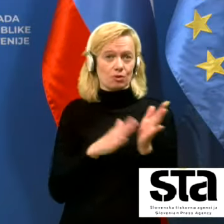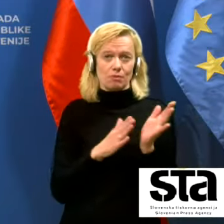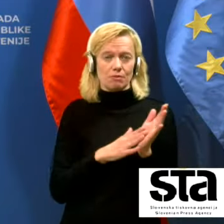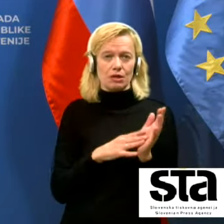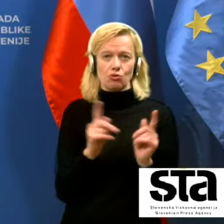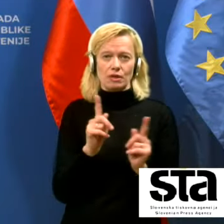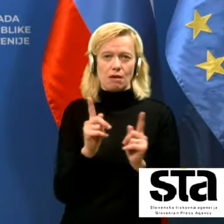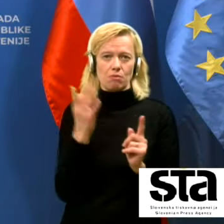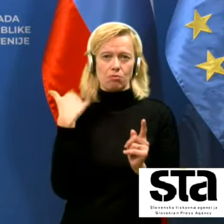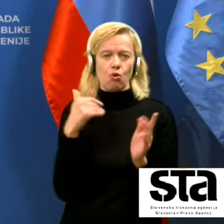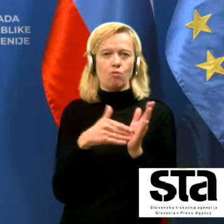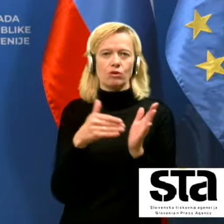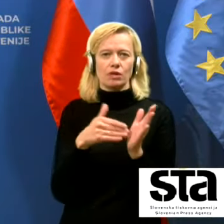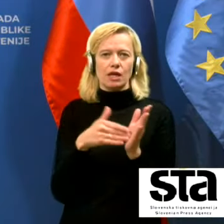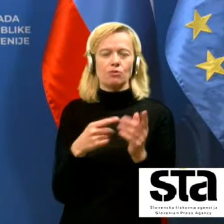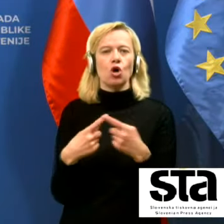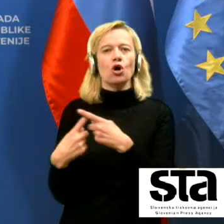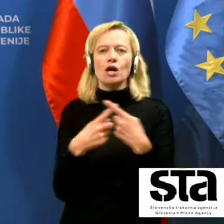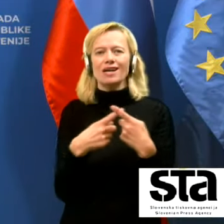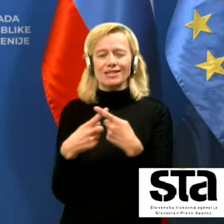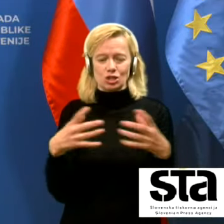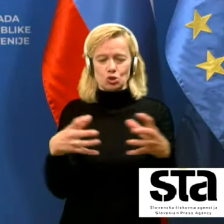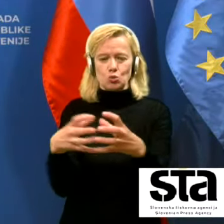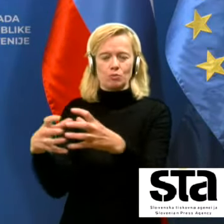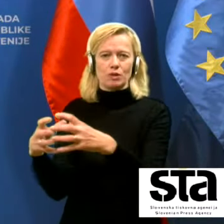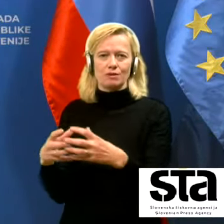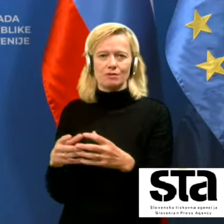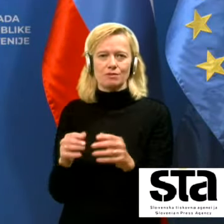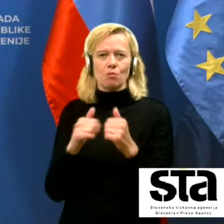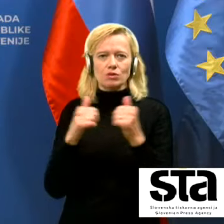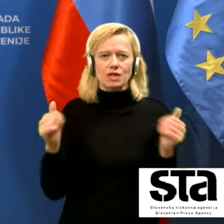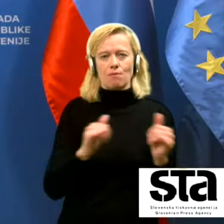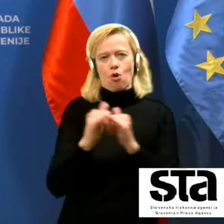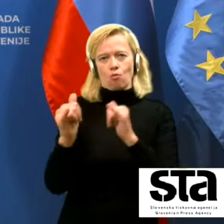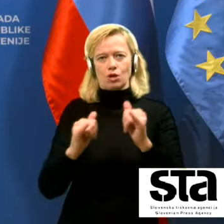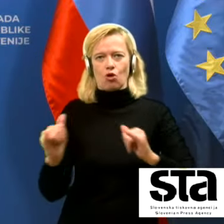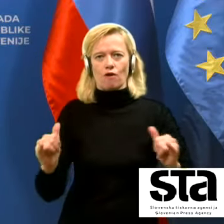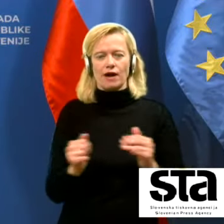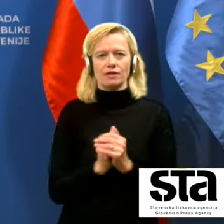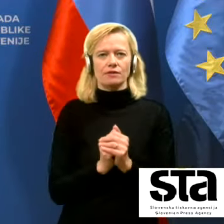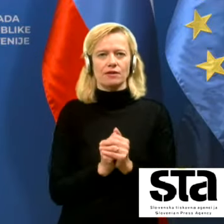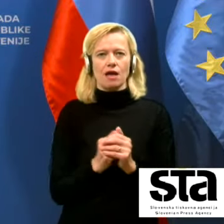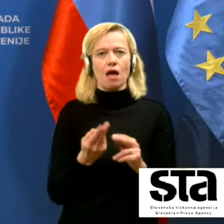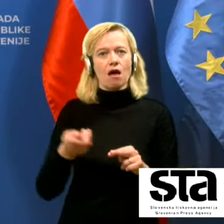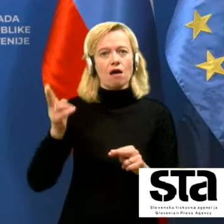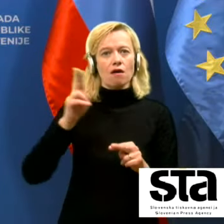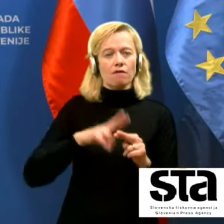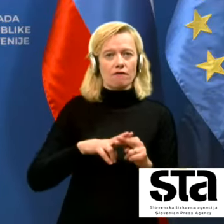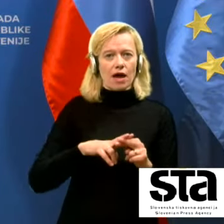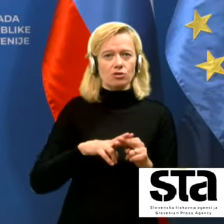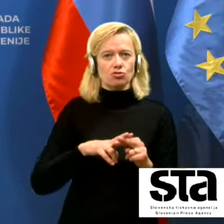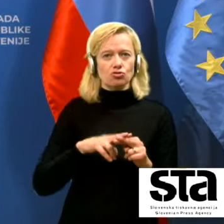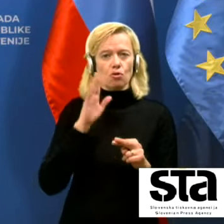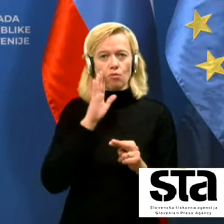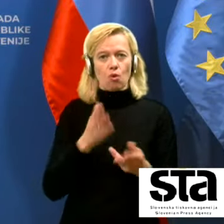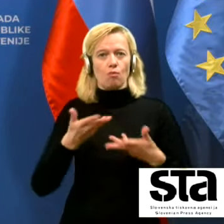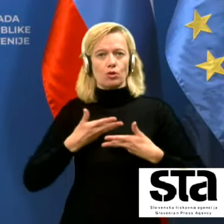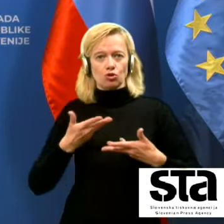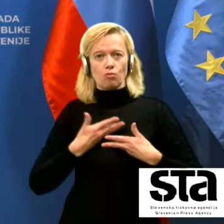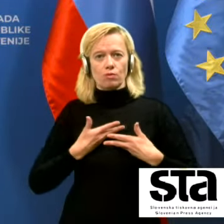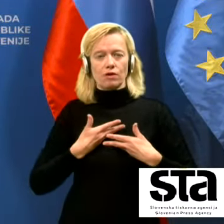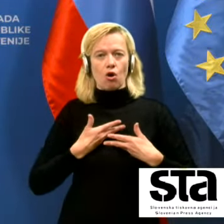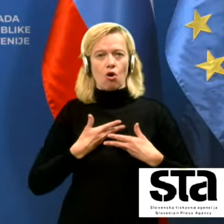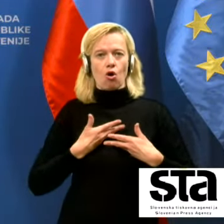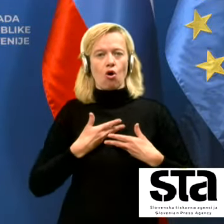potrebno rizičnih skupin niti oblikovart zdaj več kot jih bo pridobilo sveda to dovoljenje strani